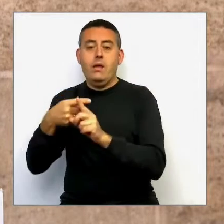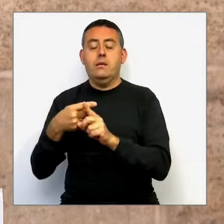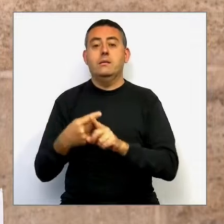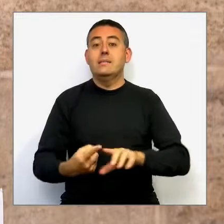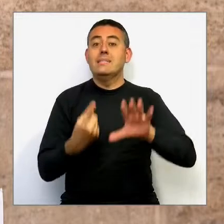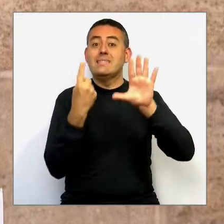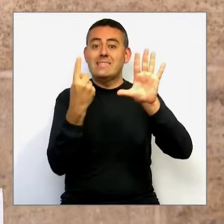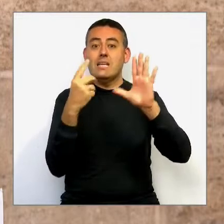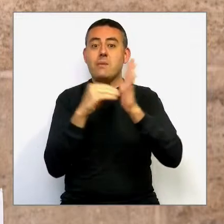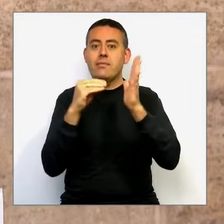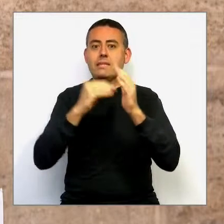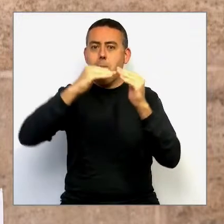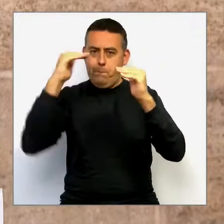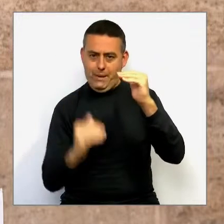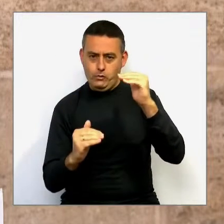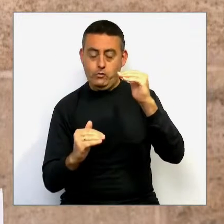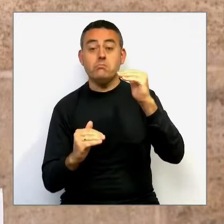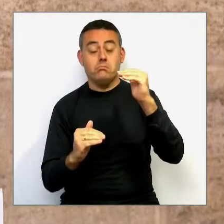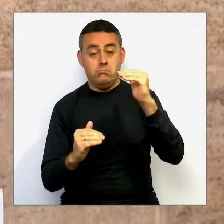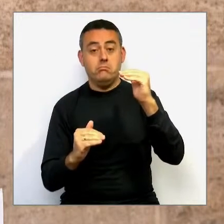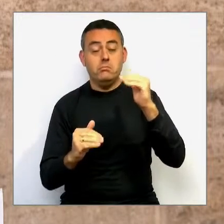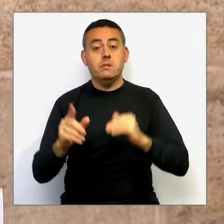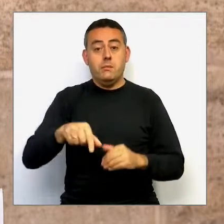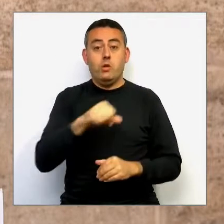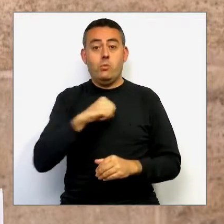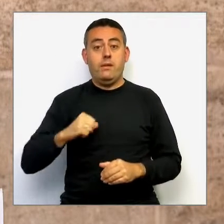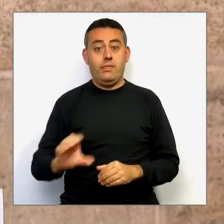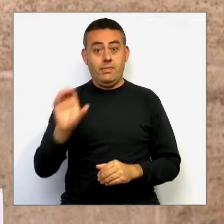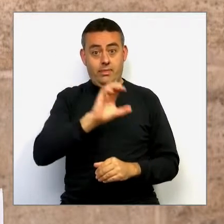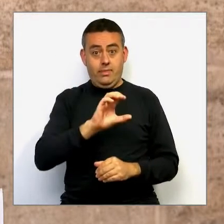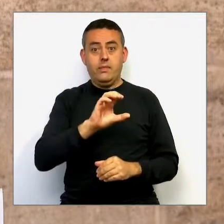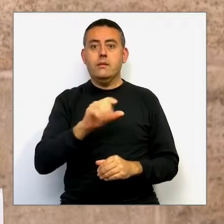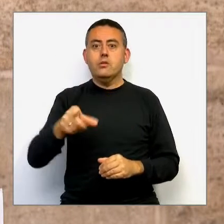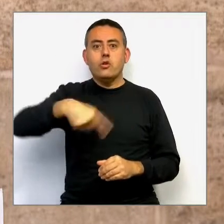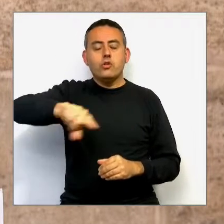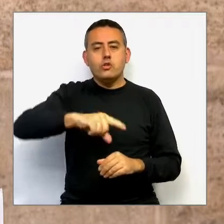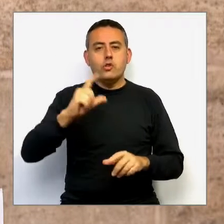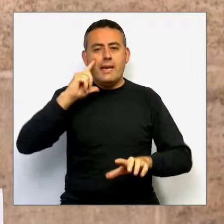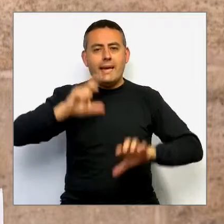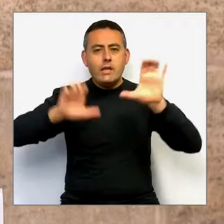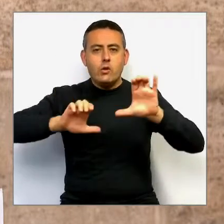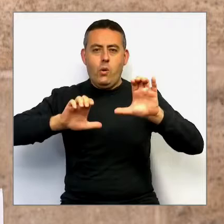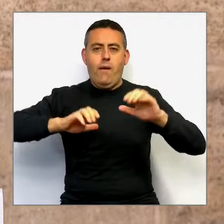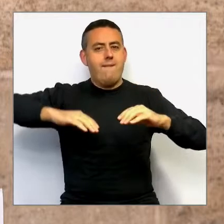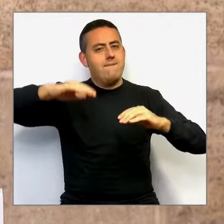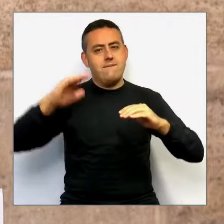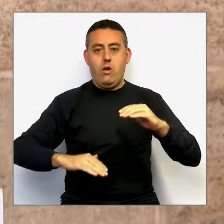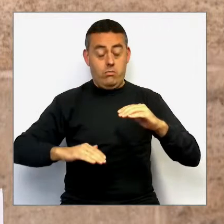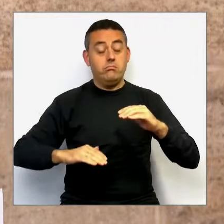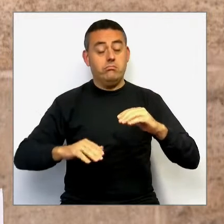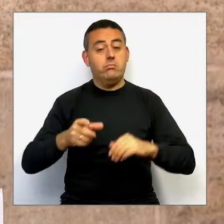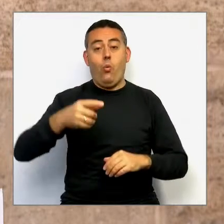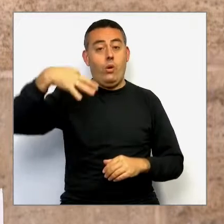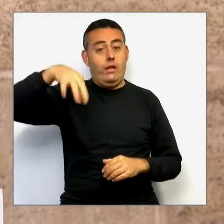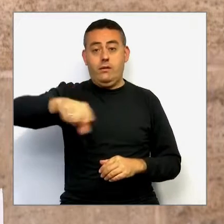inferior. I som l'única comunitat en situació de risc baix. Tenim uns indicadors